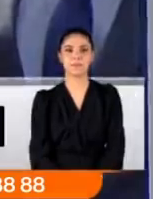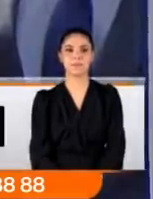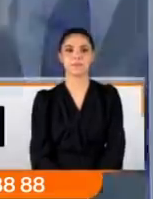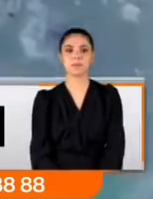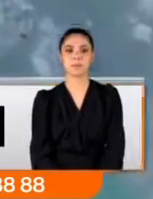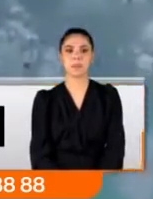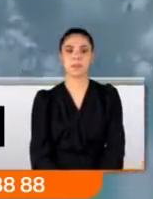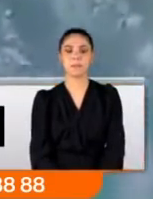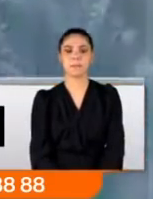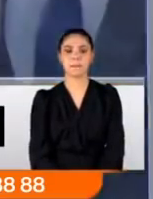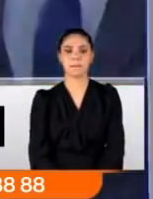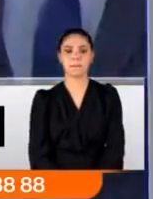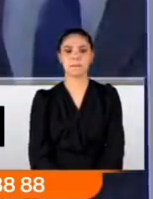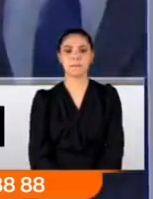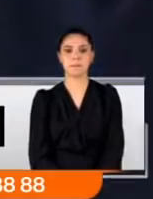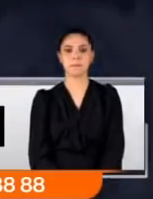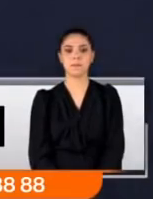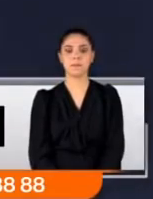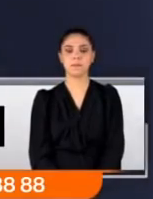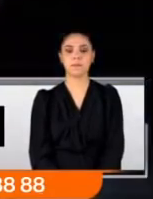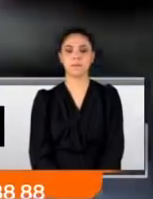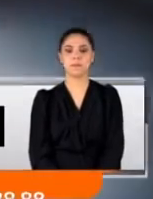İnlerine gireceğiz, inlerine dedim.